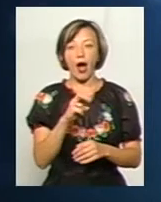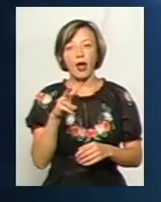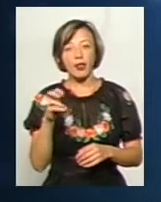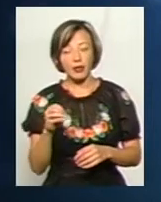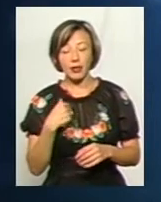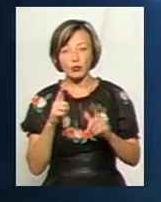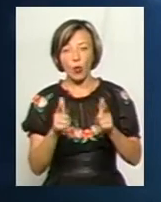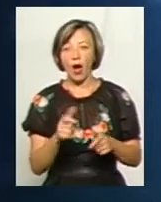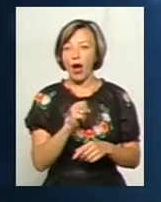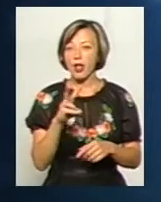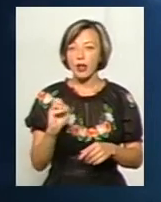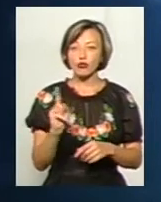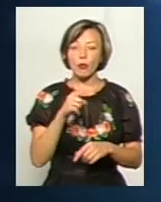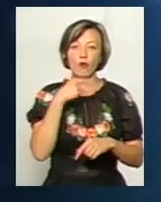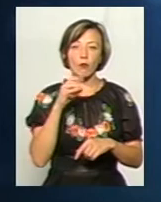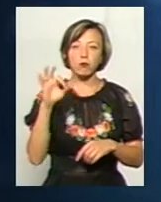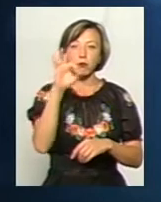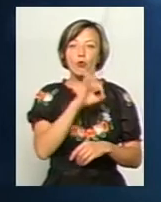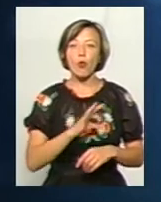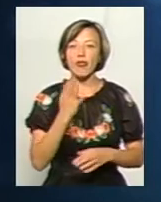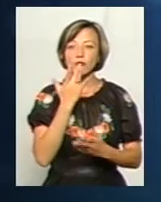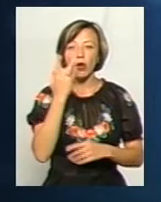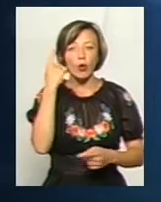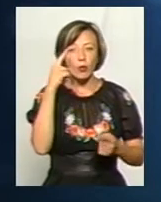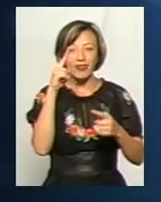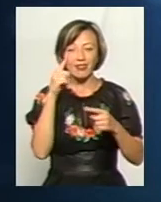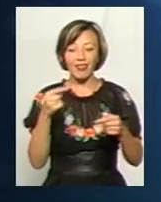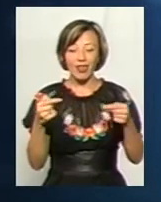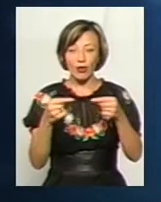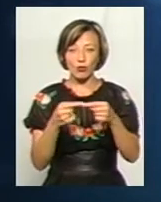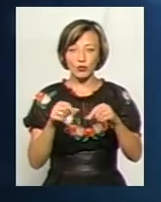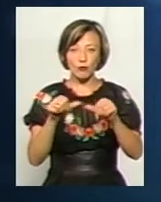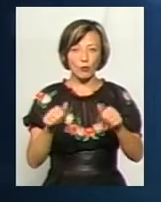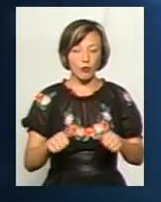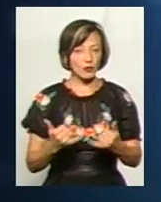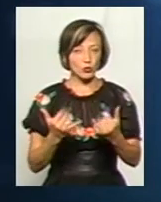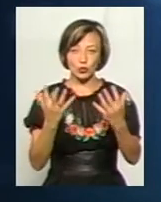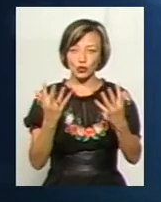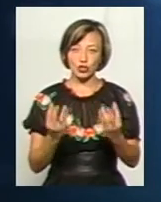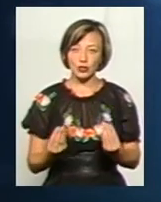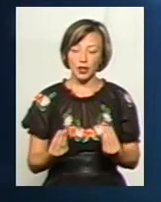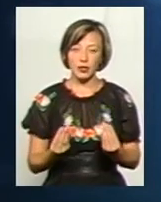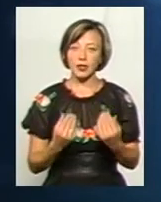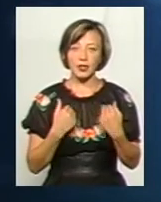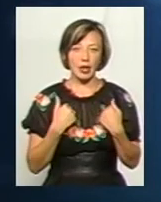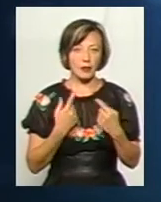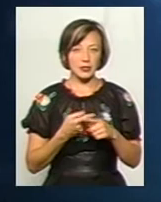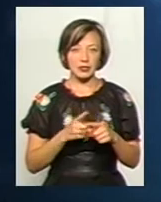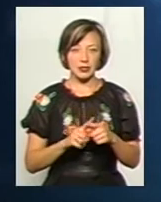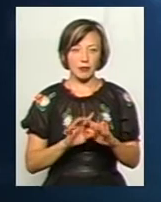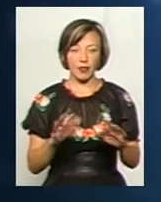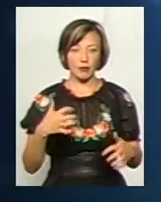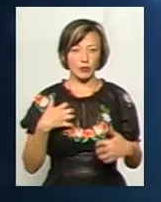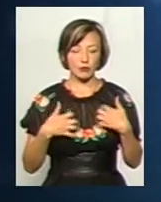говорити про національну ідею, яка вона в нас сформована на сьогоднішній день, я б з цим не